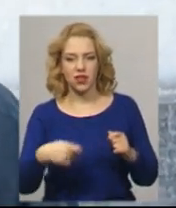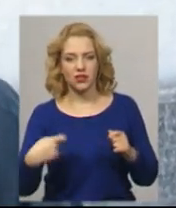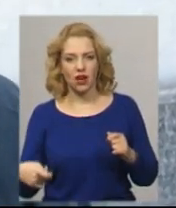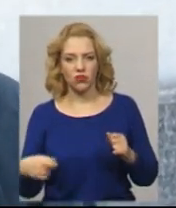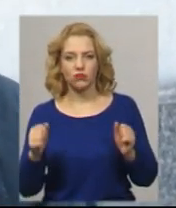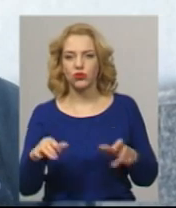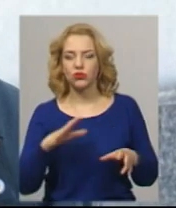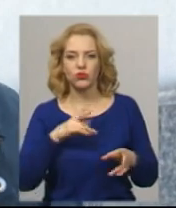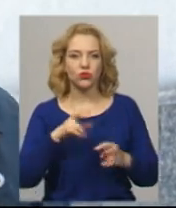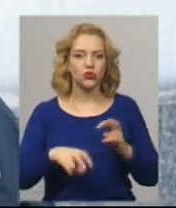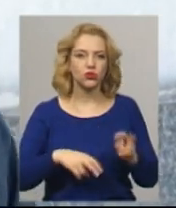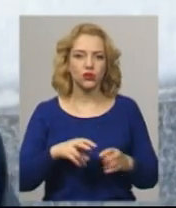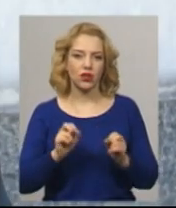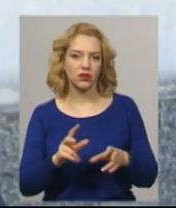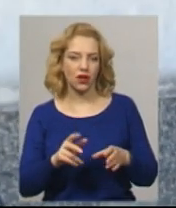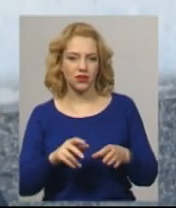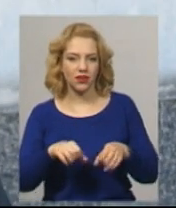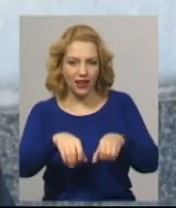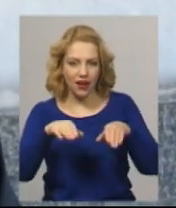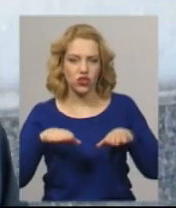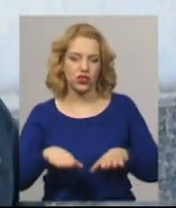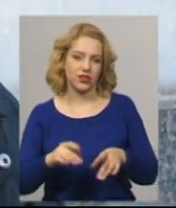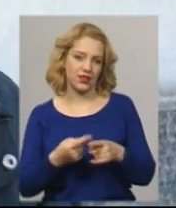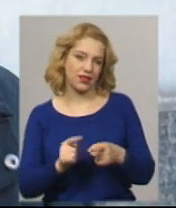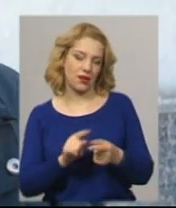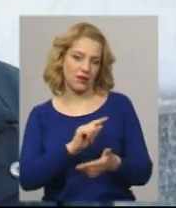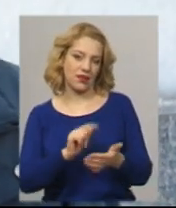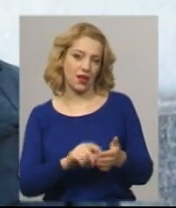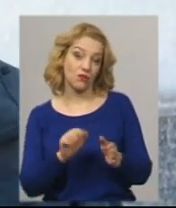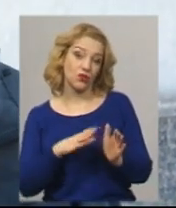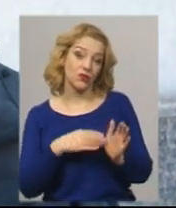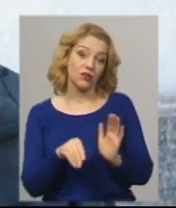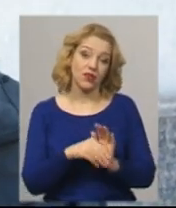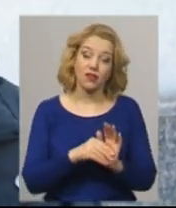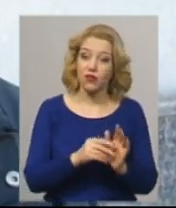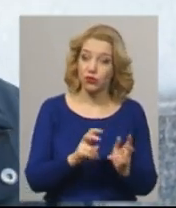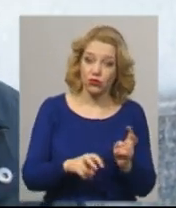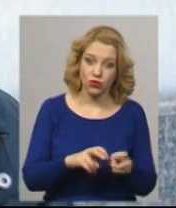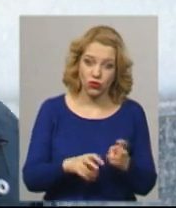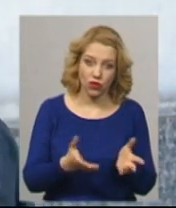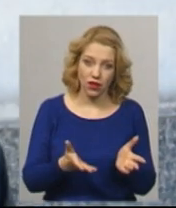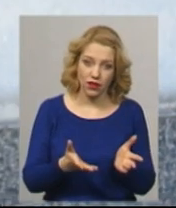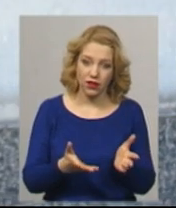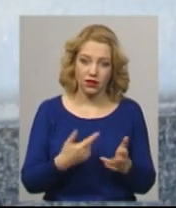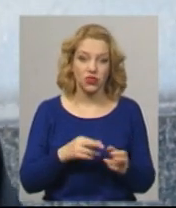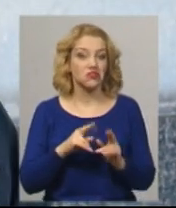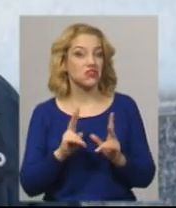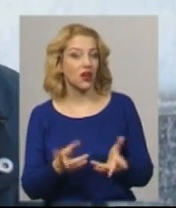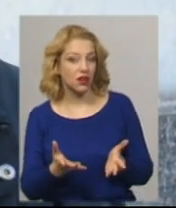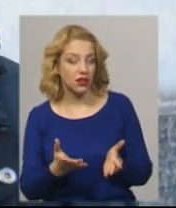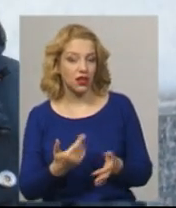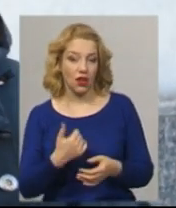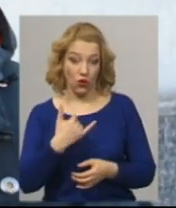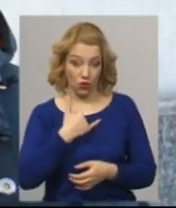рішити якось це питання, скажімо так, фінансово, іншою стороною, чи як. У мене особисто вже з